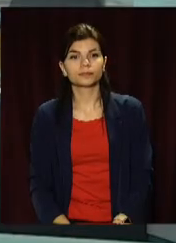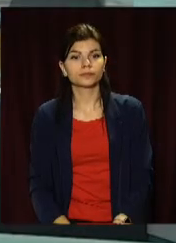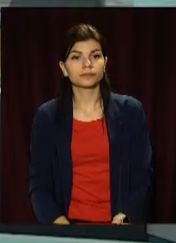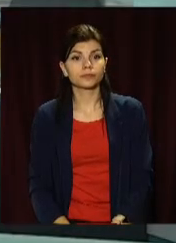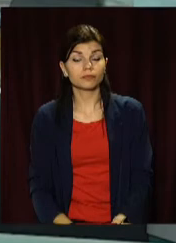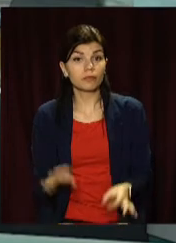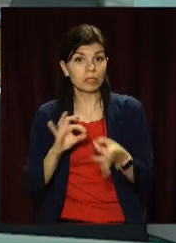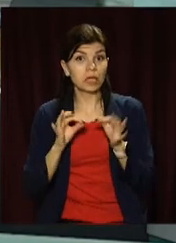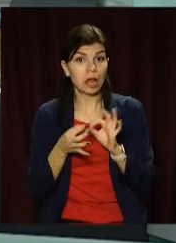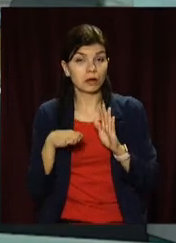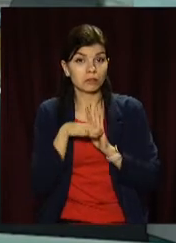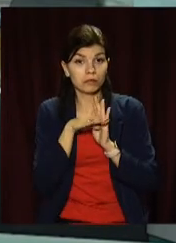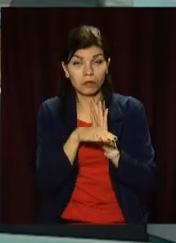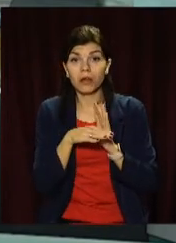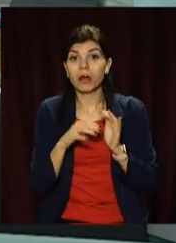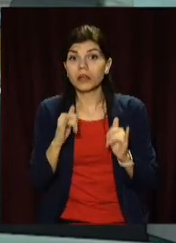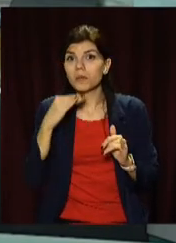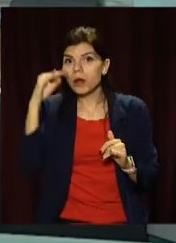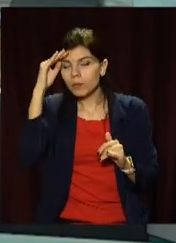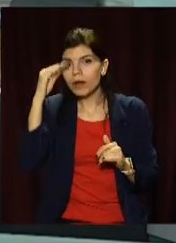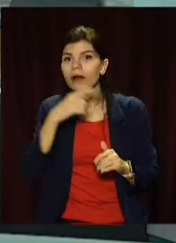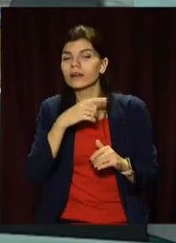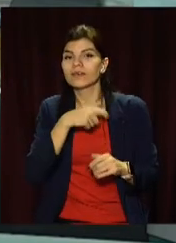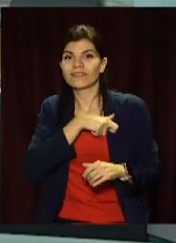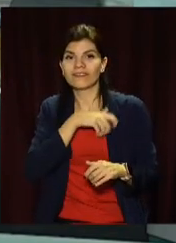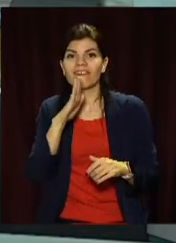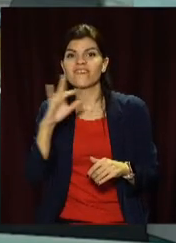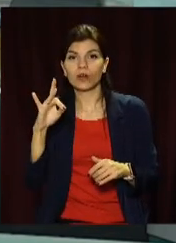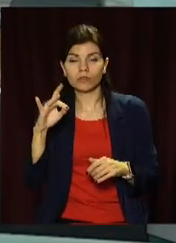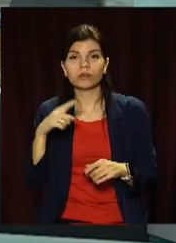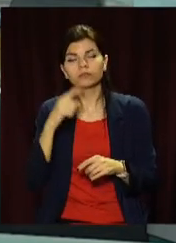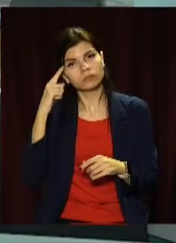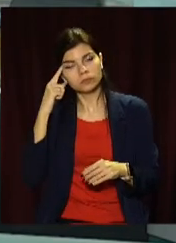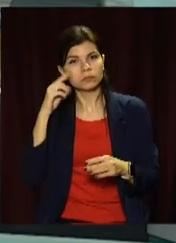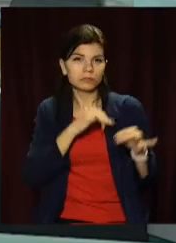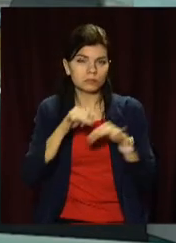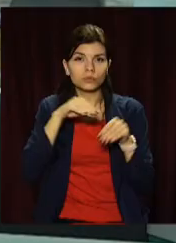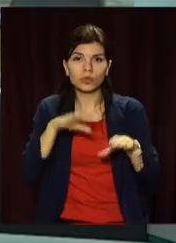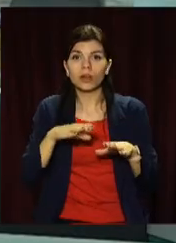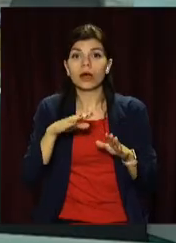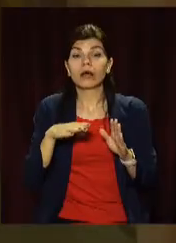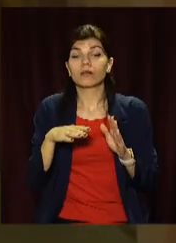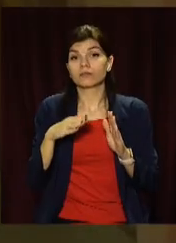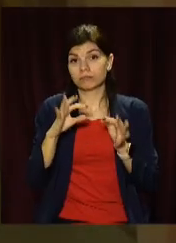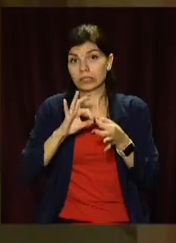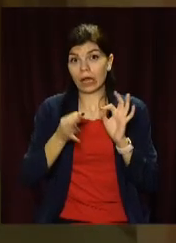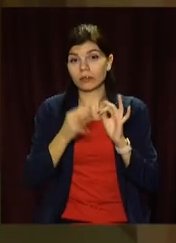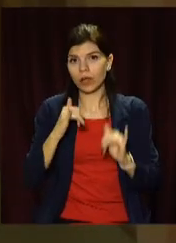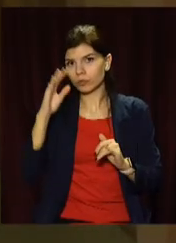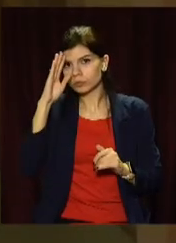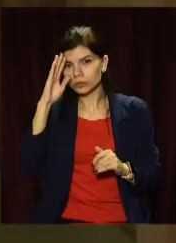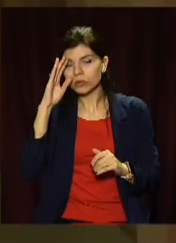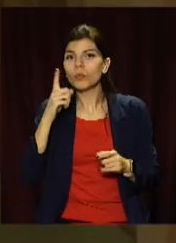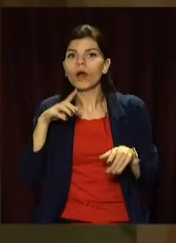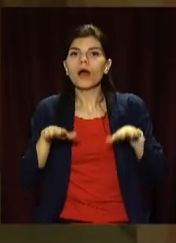Декрет для тата. Верховна Рада у першому читанні ухвалила законопроєкт про декрет для чоловіків. Він має врівноважити права обох